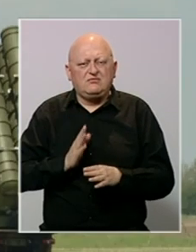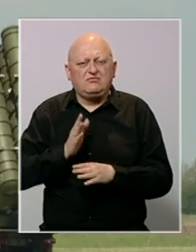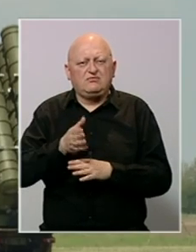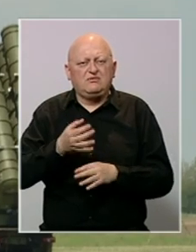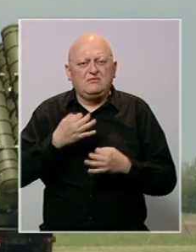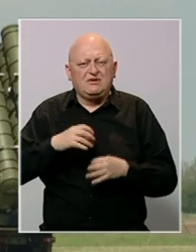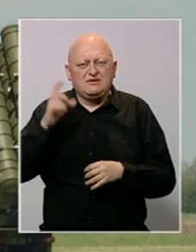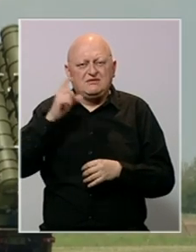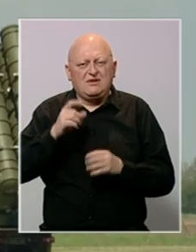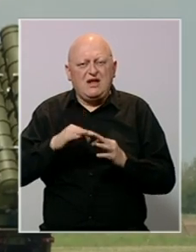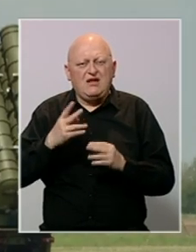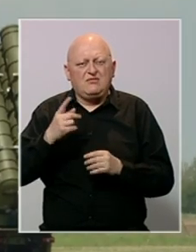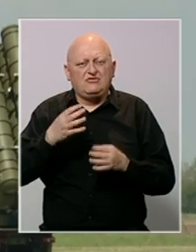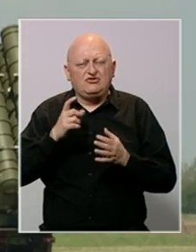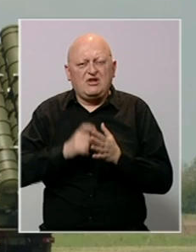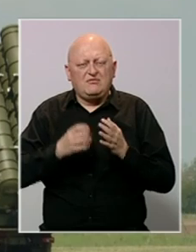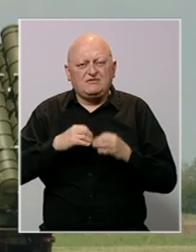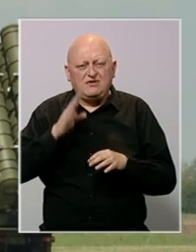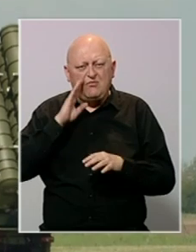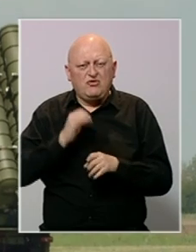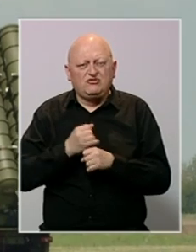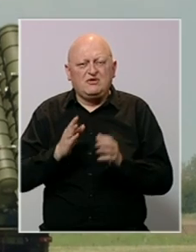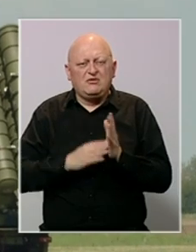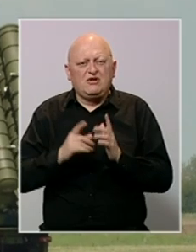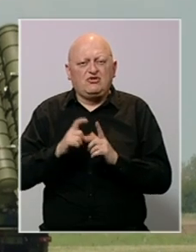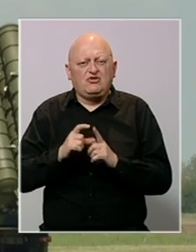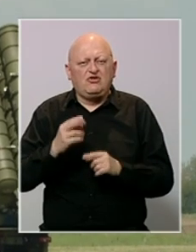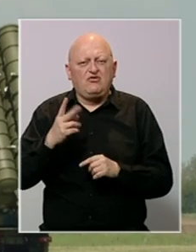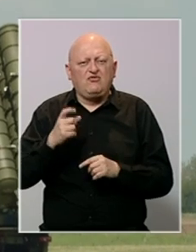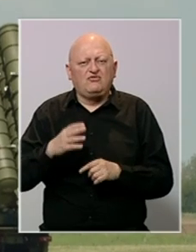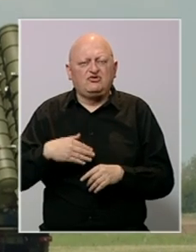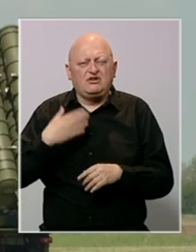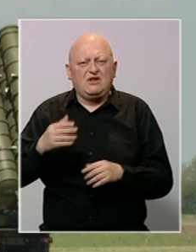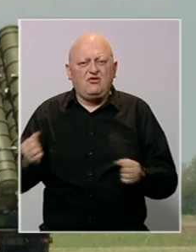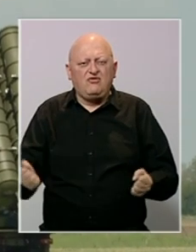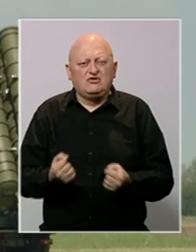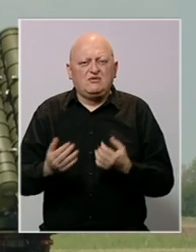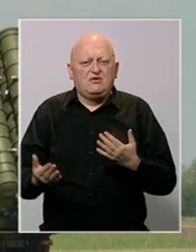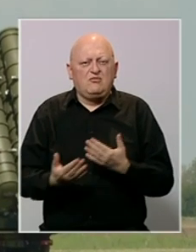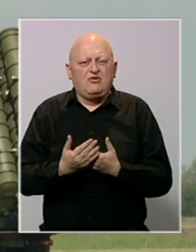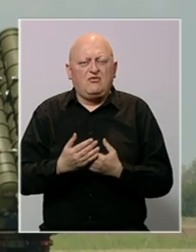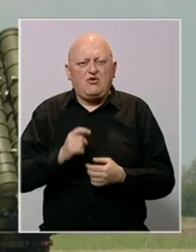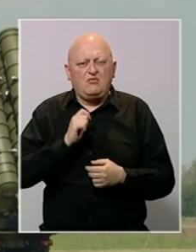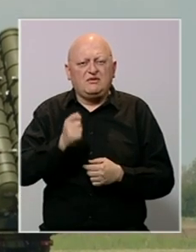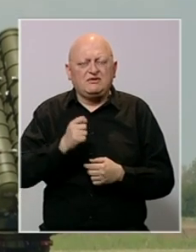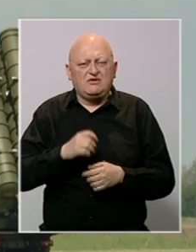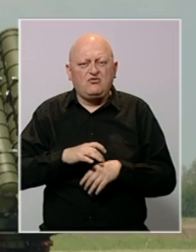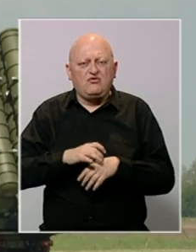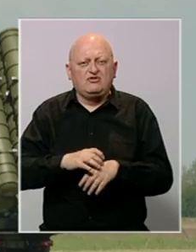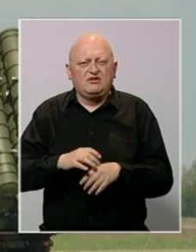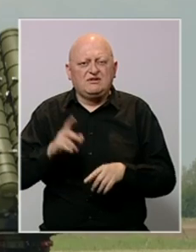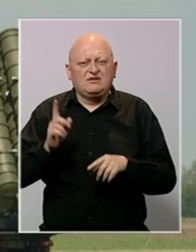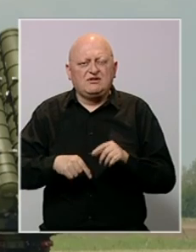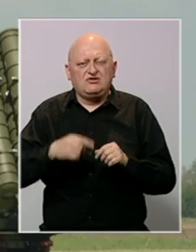predsjednik Srbije Aleksandar Vučić i član predsjedništva Bosni i Hercegovine Milor Dodik. Vučić je nakon vježbe ponovo komentarisao